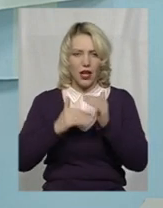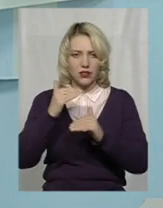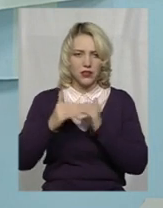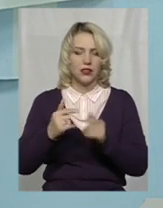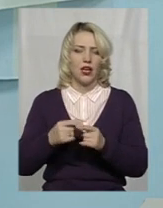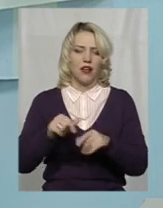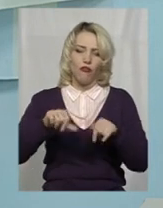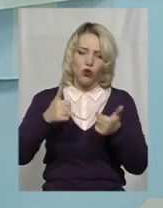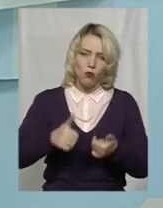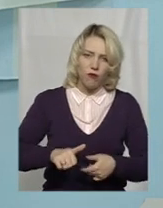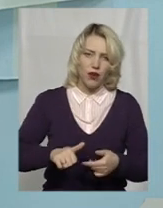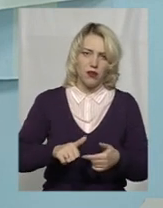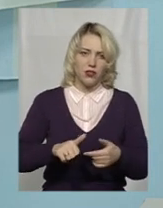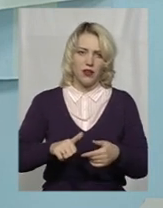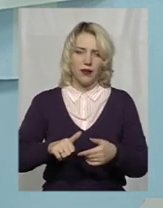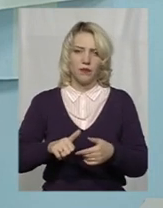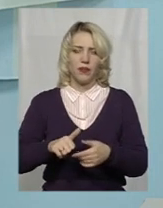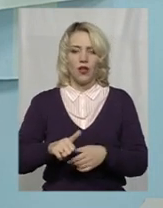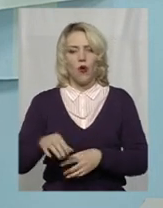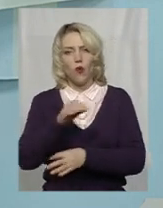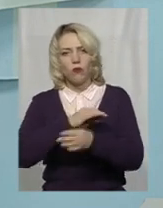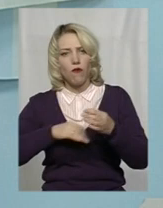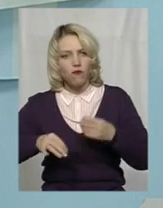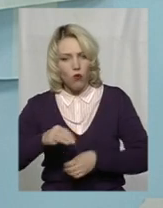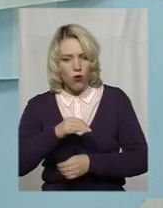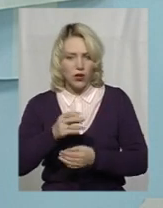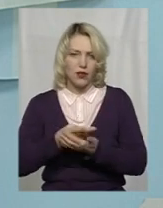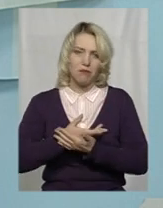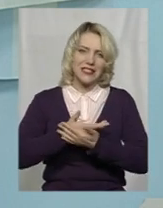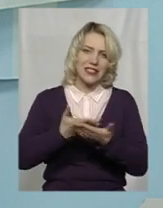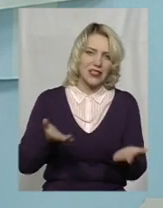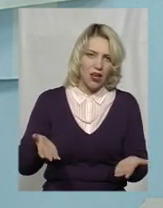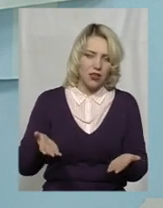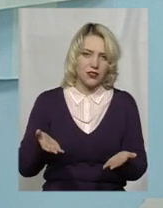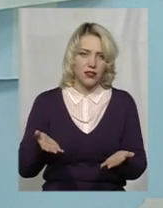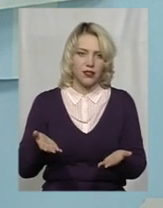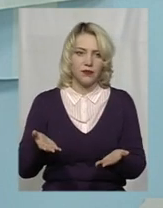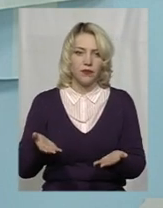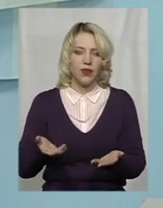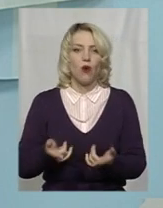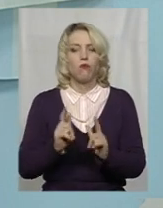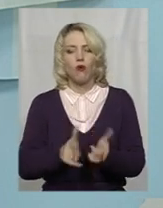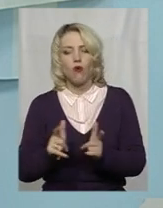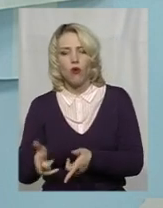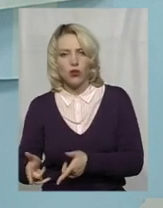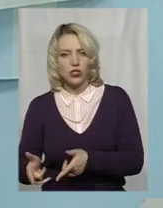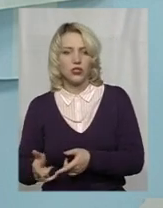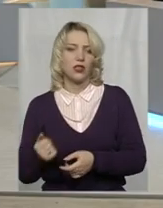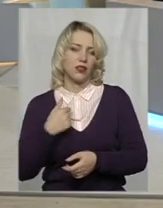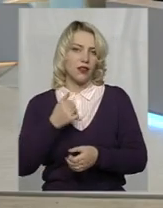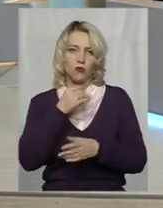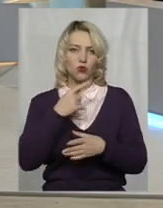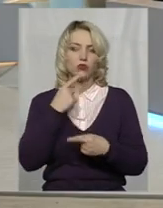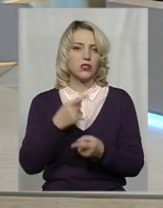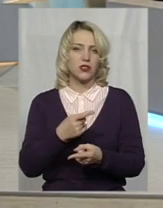формування, стадій обговорень, презентацій, погоджень. Тому я не можу